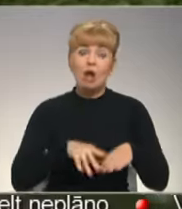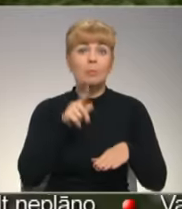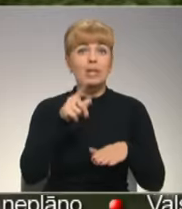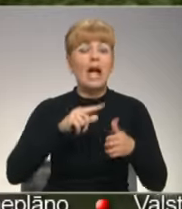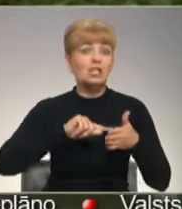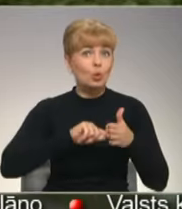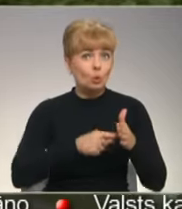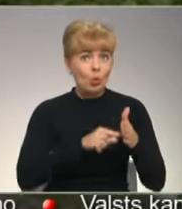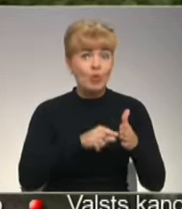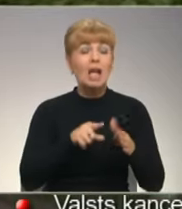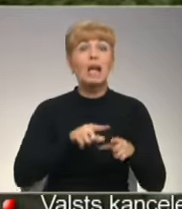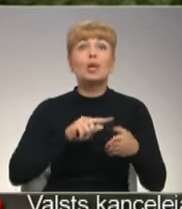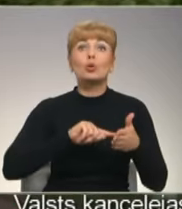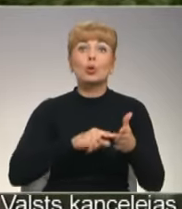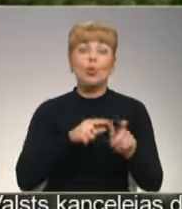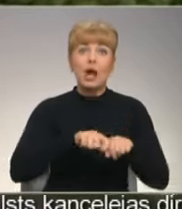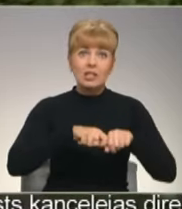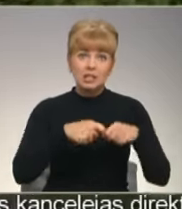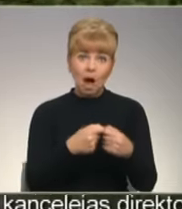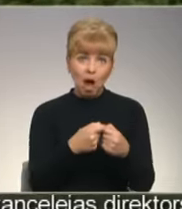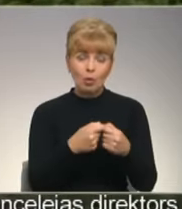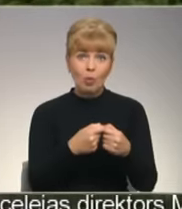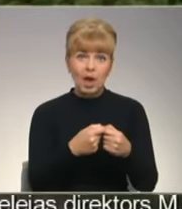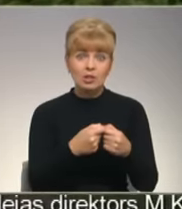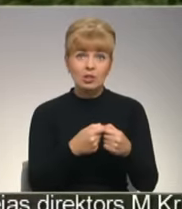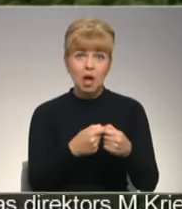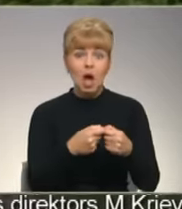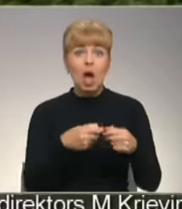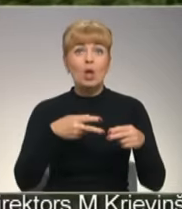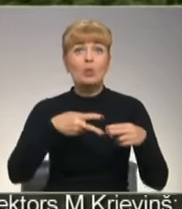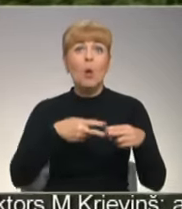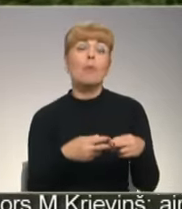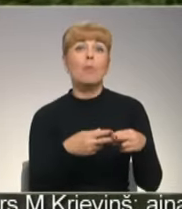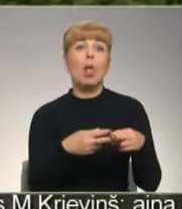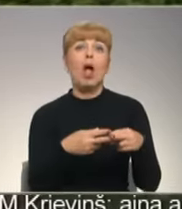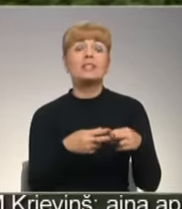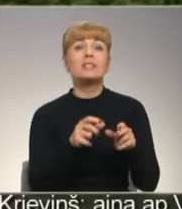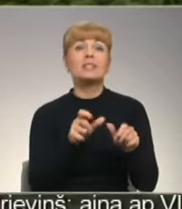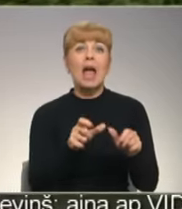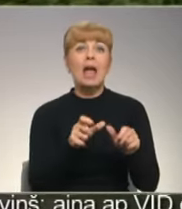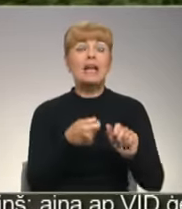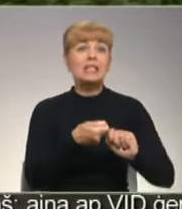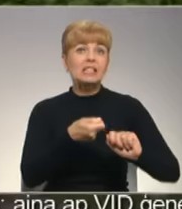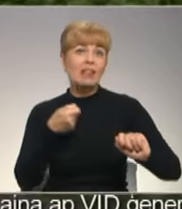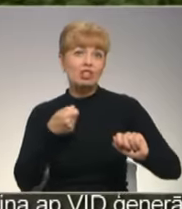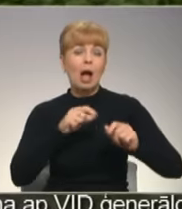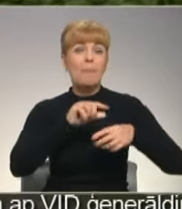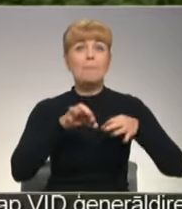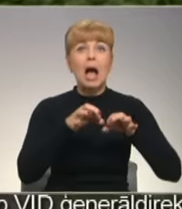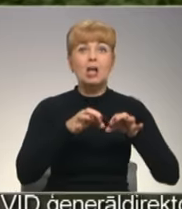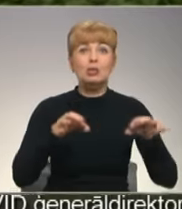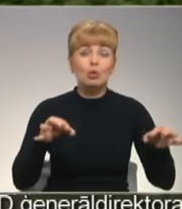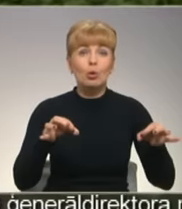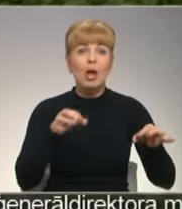Skrūve salūza, un viņa nobloķēja to ievilkšanas, izvilkšanas mezdlu, un nevarēja, viņa